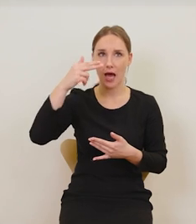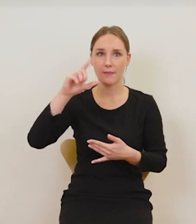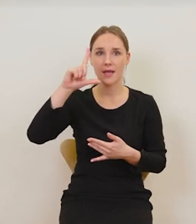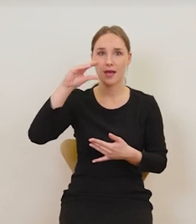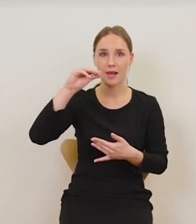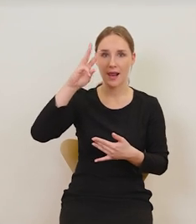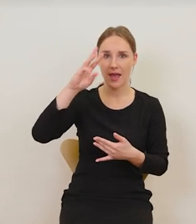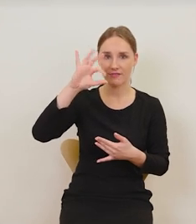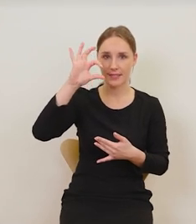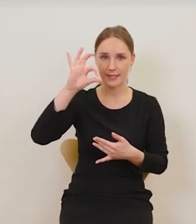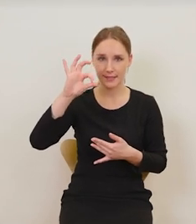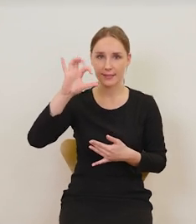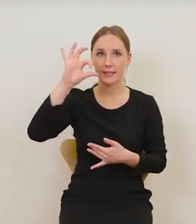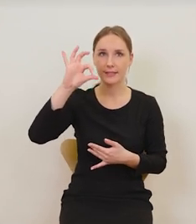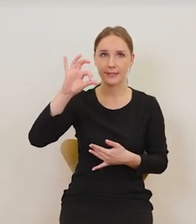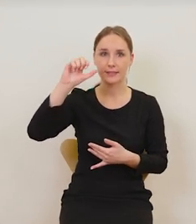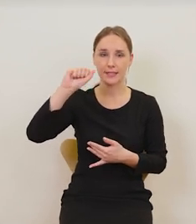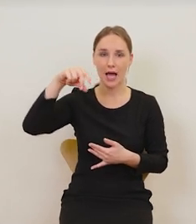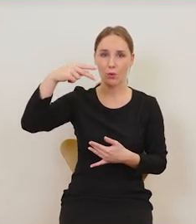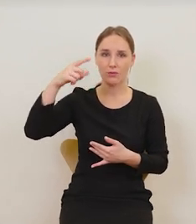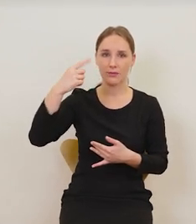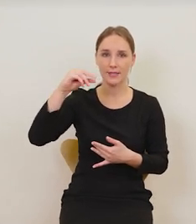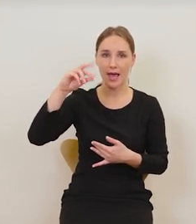roku, a więc całkiem współcześnie,